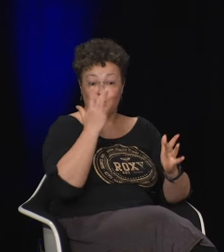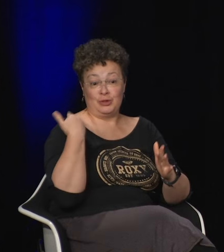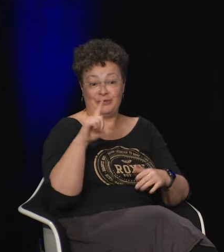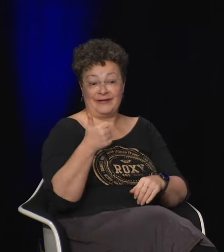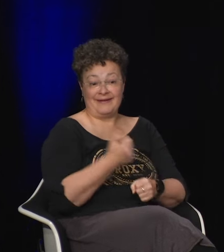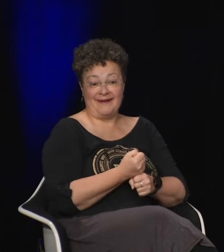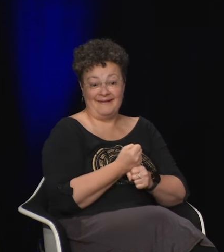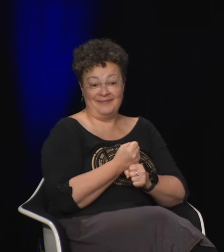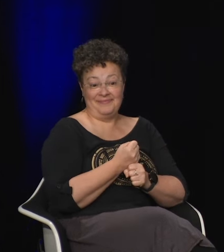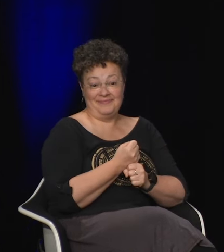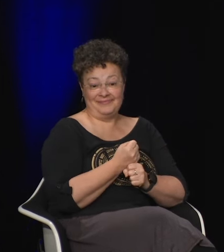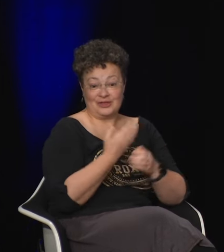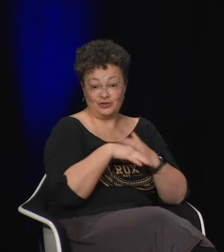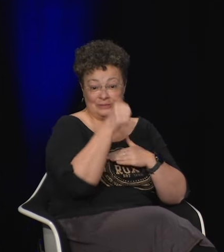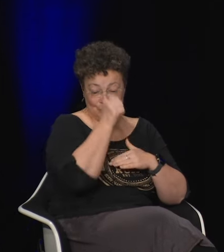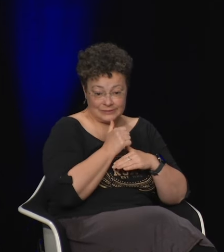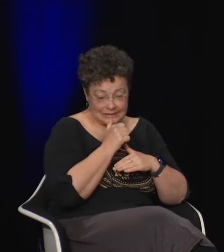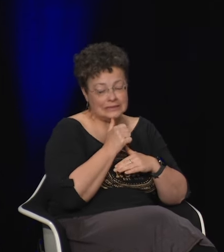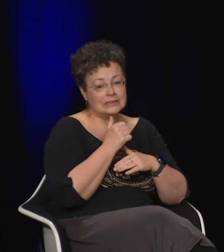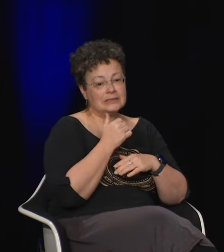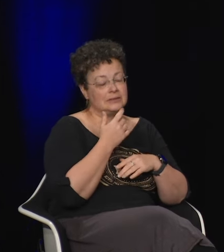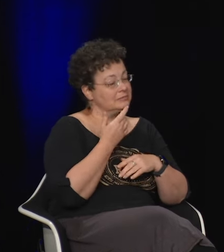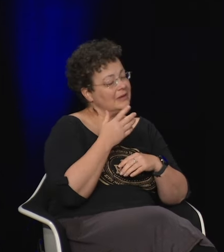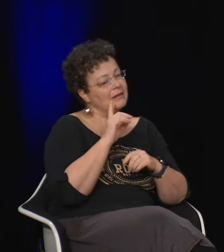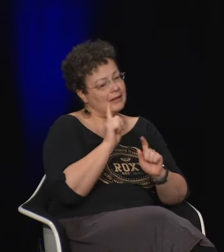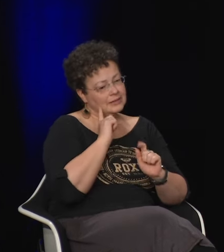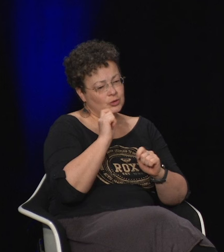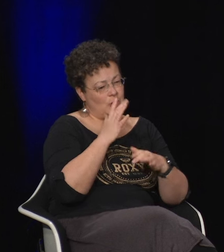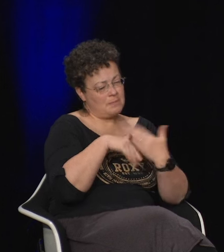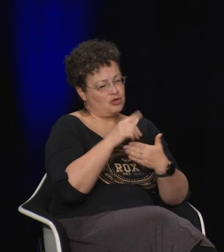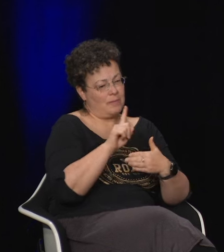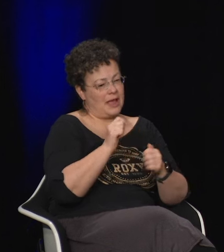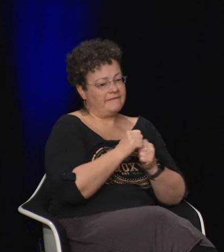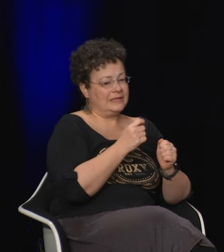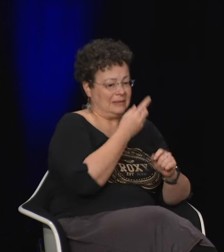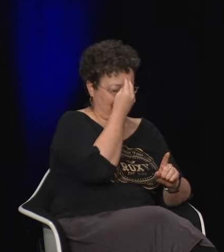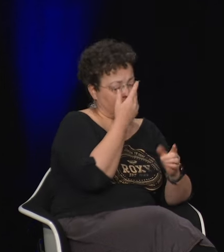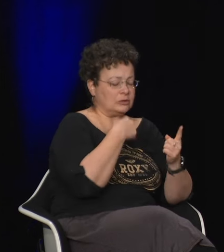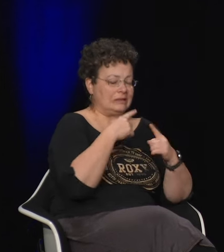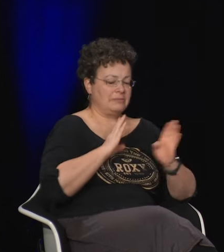moi je suis médiatrice culturelle depuis 21 ans dans les musées et je dois dire que